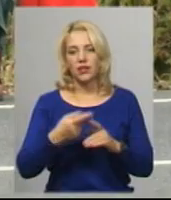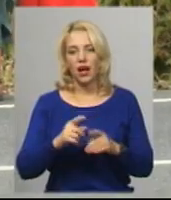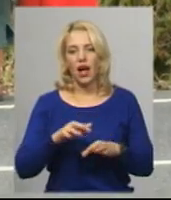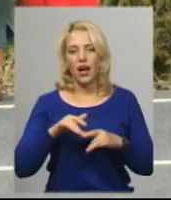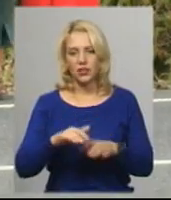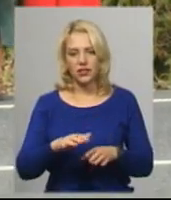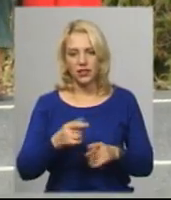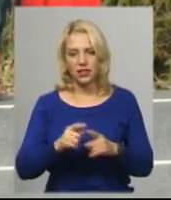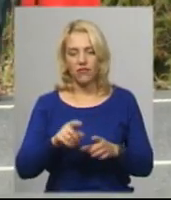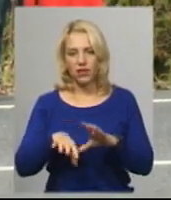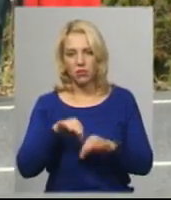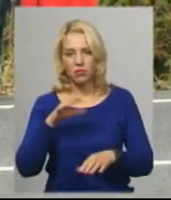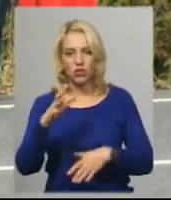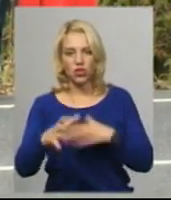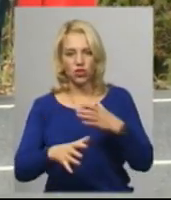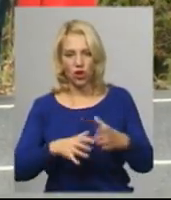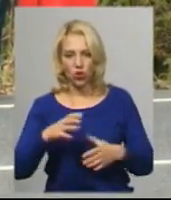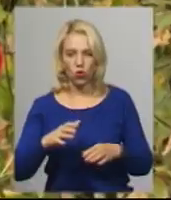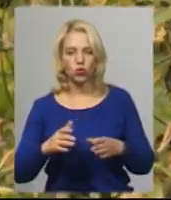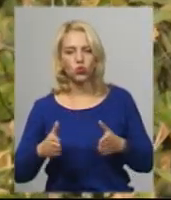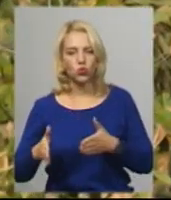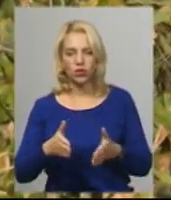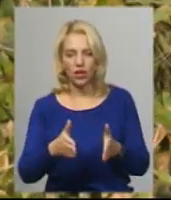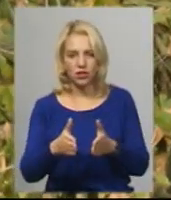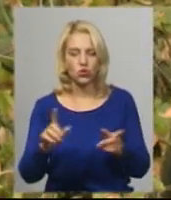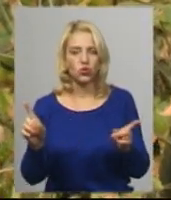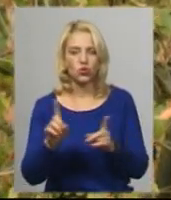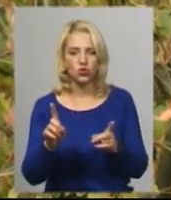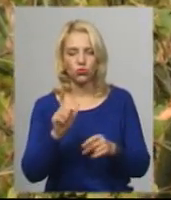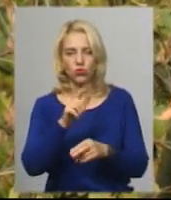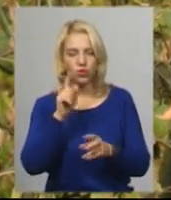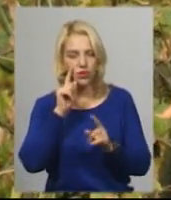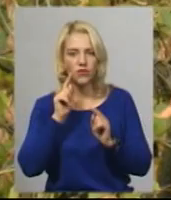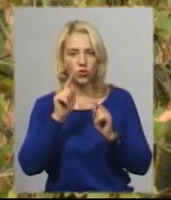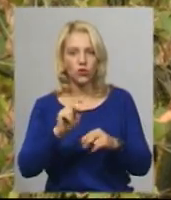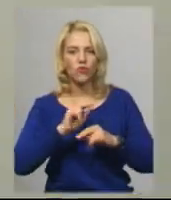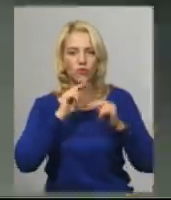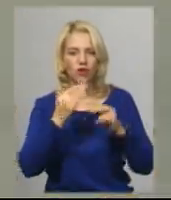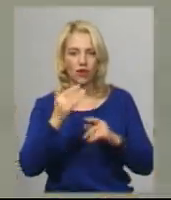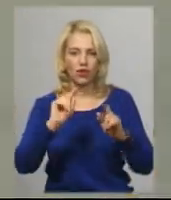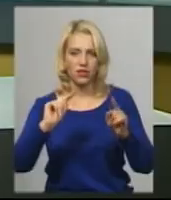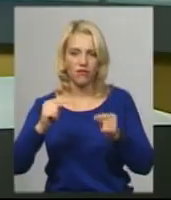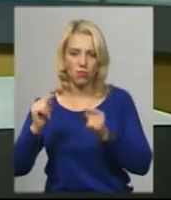міжнародну трасу, аби більше людей звернули увагу на їхні вимоги. Михайло Жила, Юрій Чорний. Новини на Суспільному. Хмельниччина.